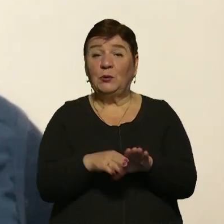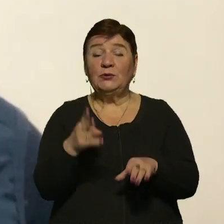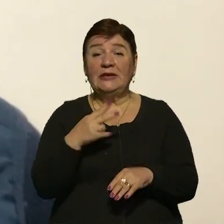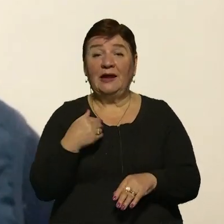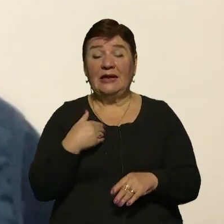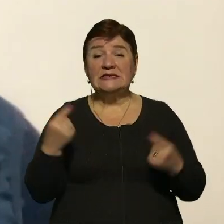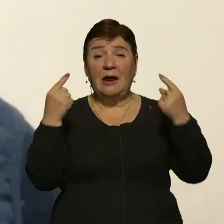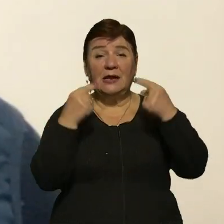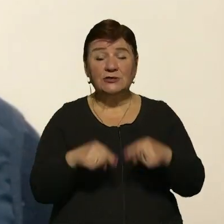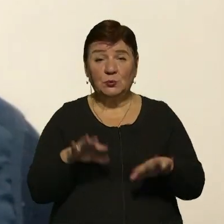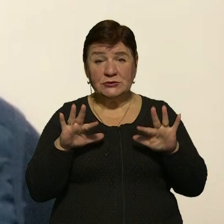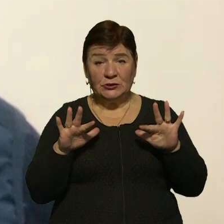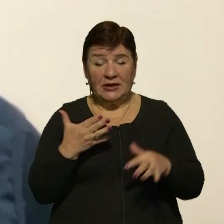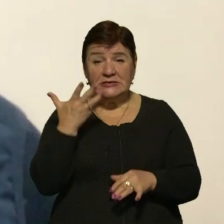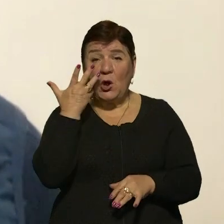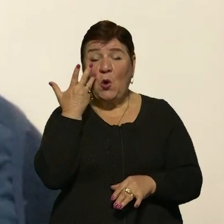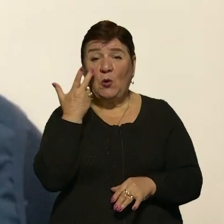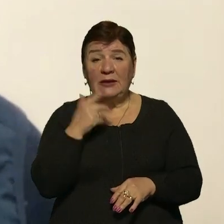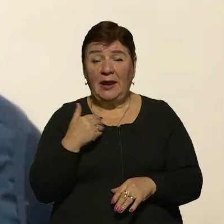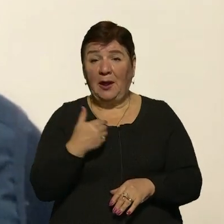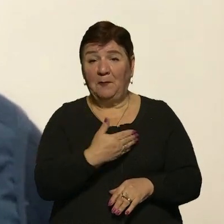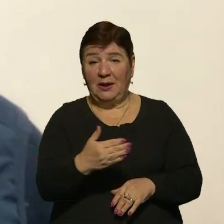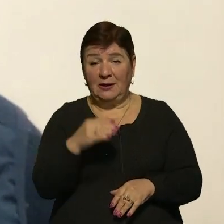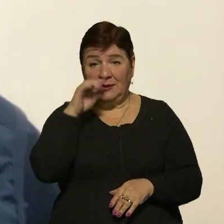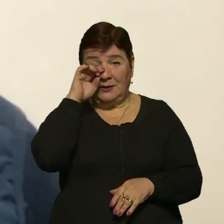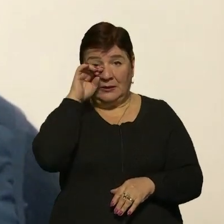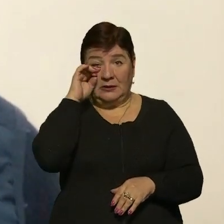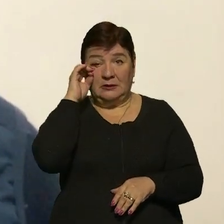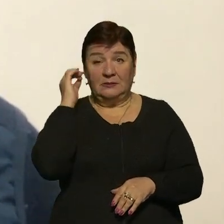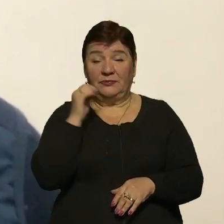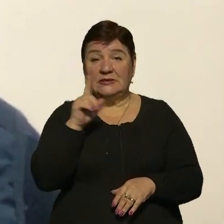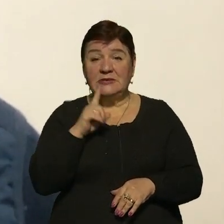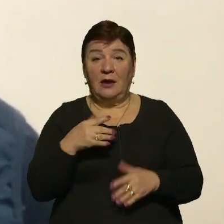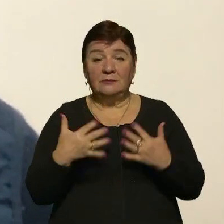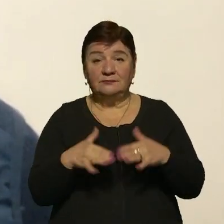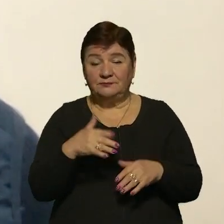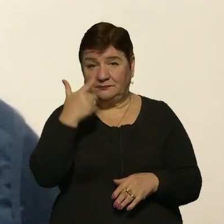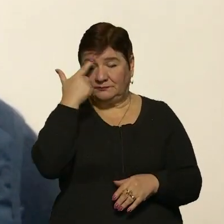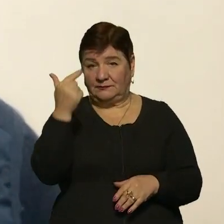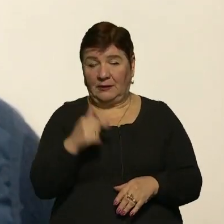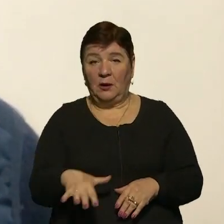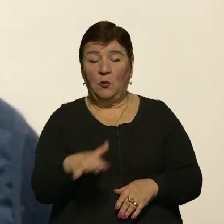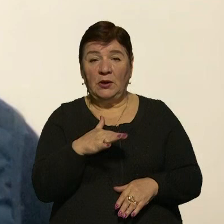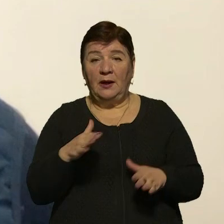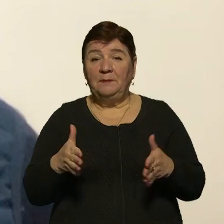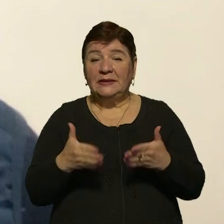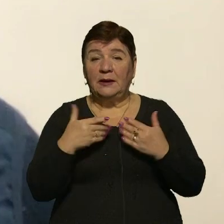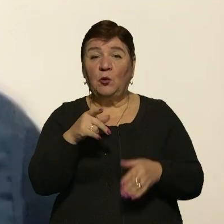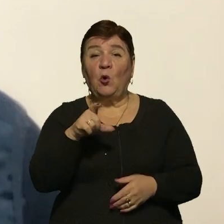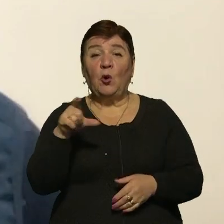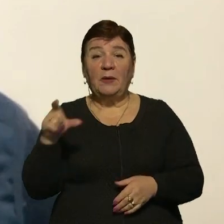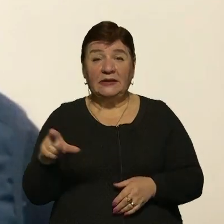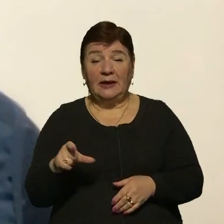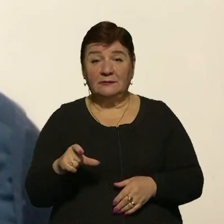кризову ситуацію, коли ми починаємо втрачати за рахунок їхнього інформаційного поля підтримку громадян,